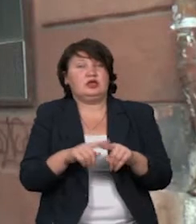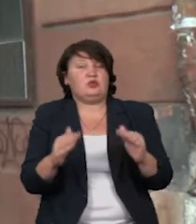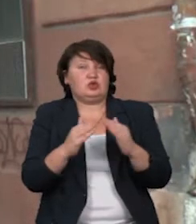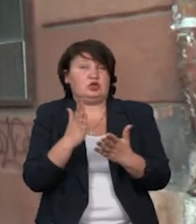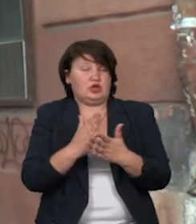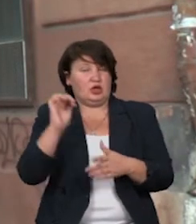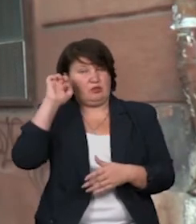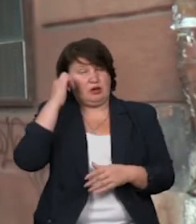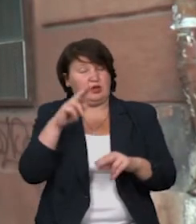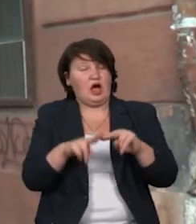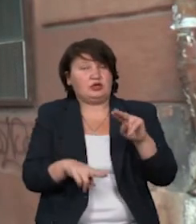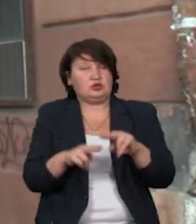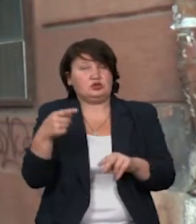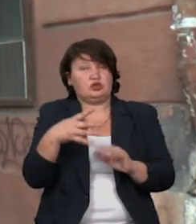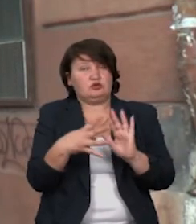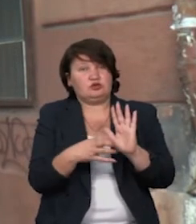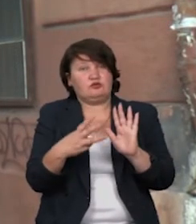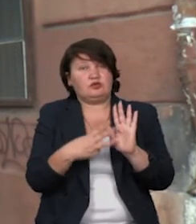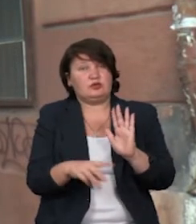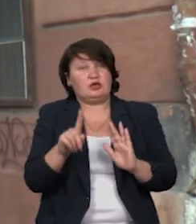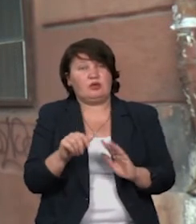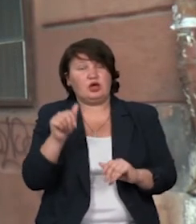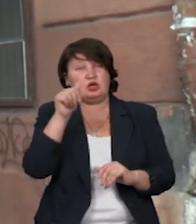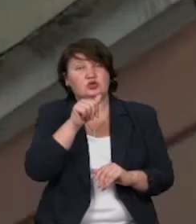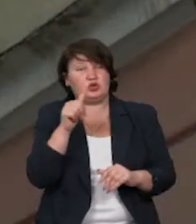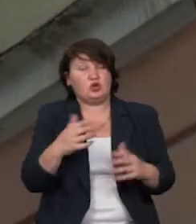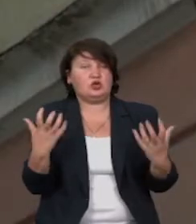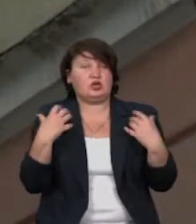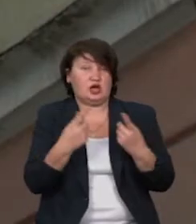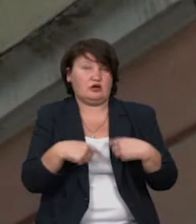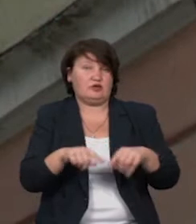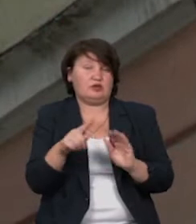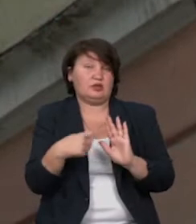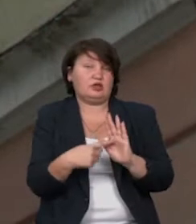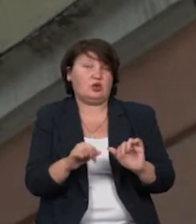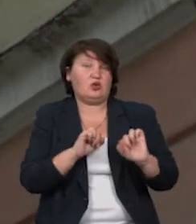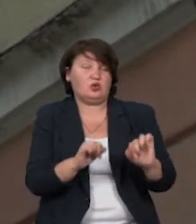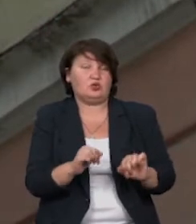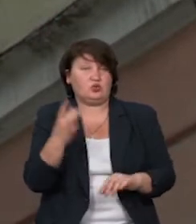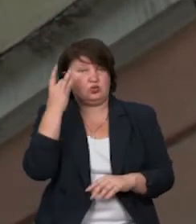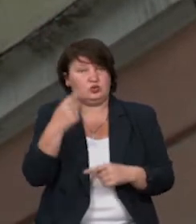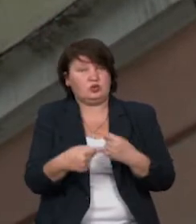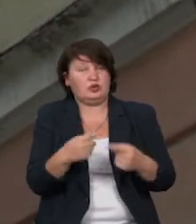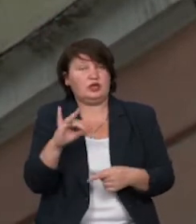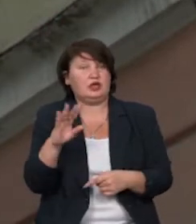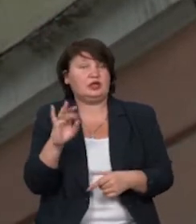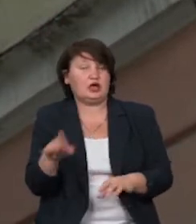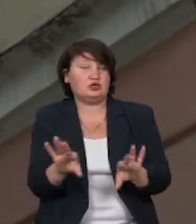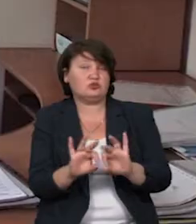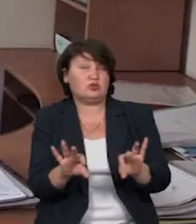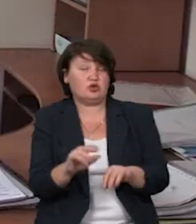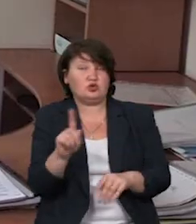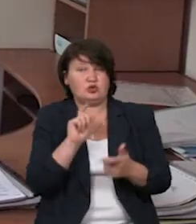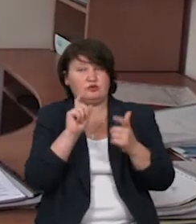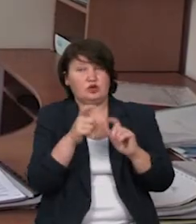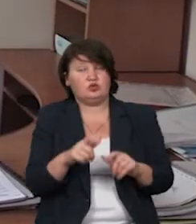'яткою архітектури з 1981 року. Начальник відділу з питань охорони культурної спадщини Володимир Ідак розповідає, що звертався